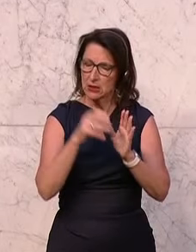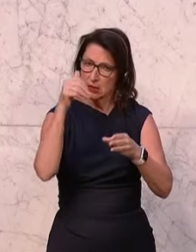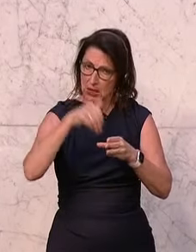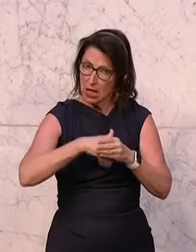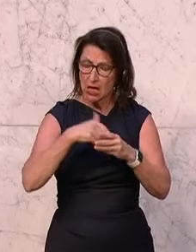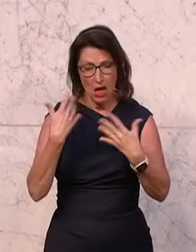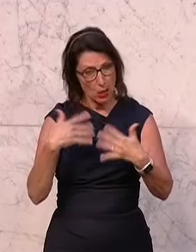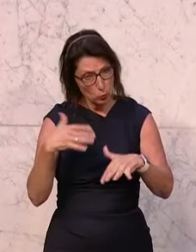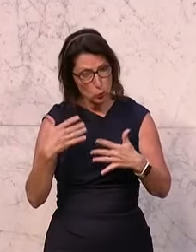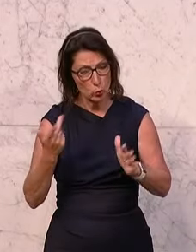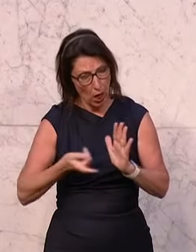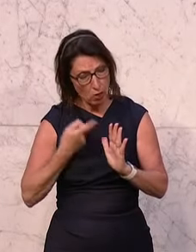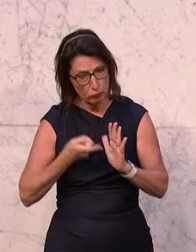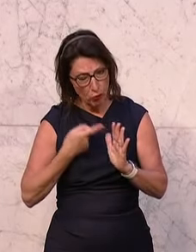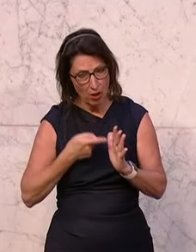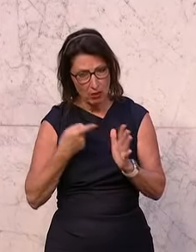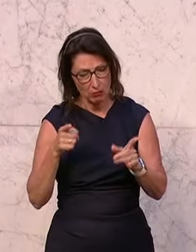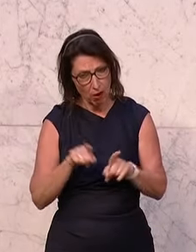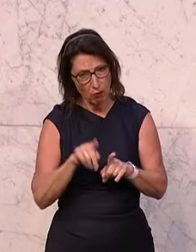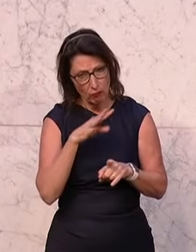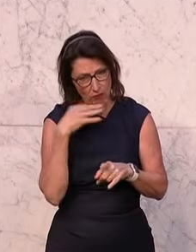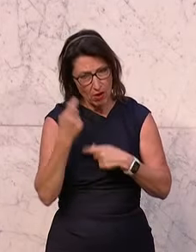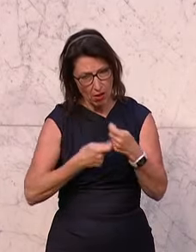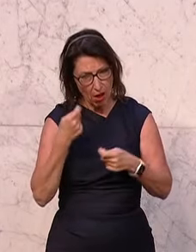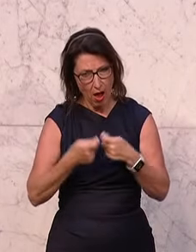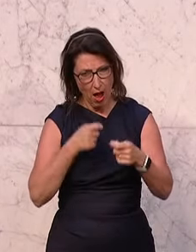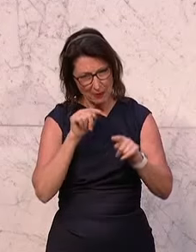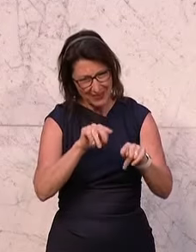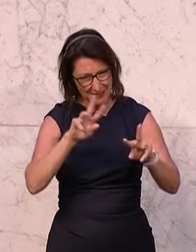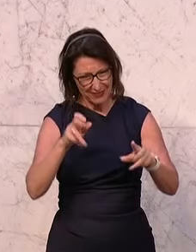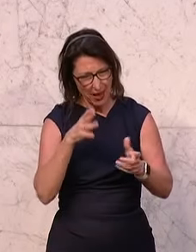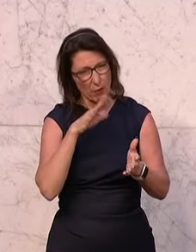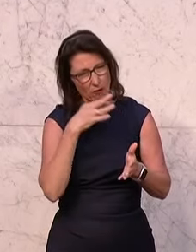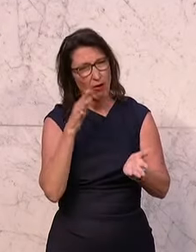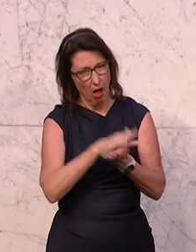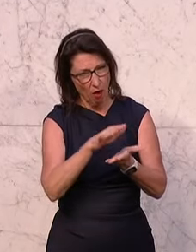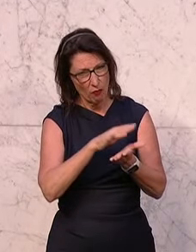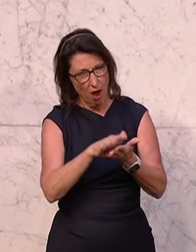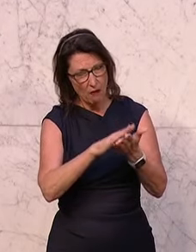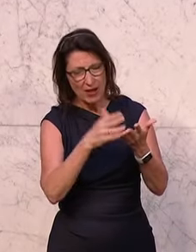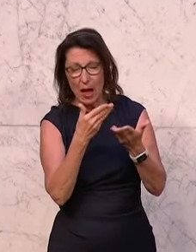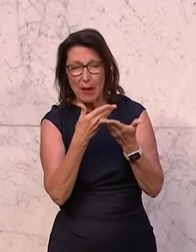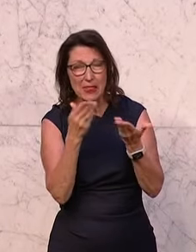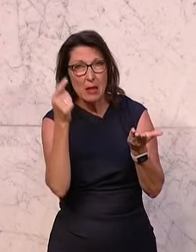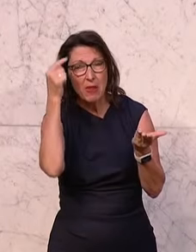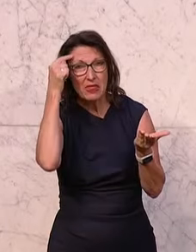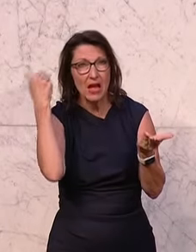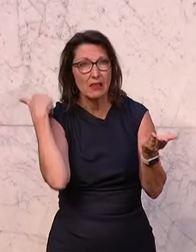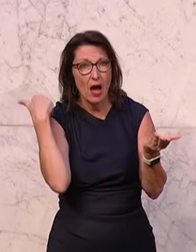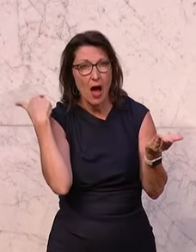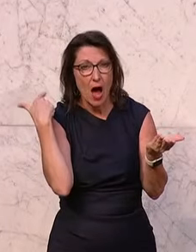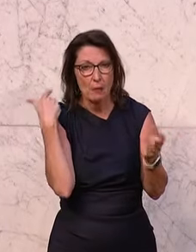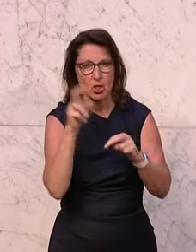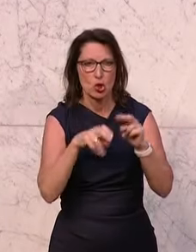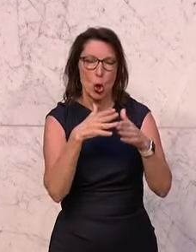fordernde und auch eine sehr aufwendige und wichtige Materie. Aber hier wäre niemand auf die Idee gekommen, in der